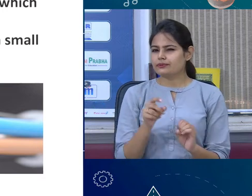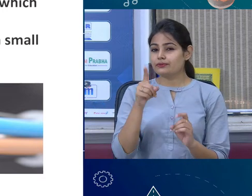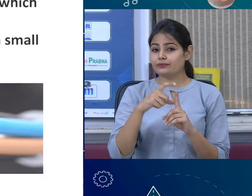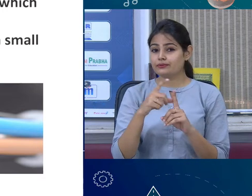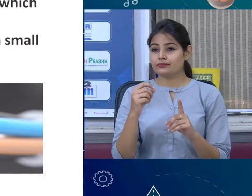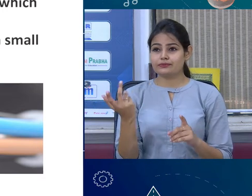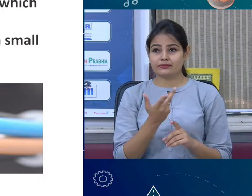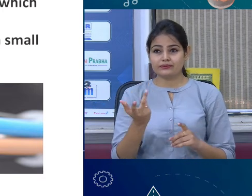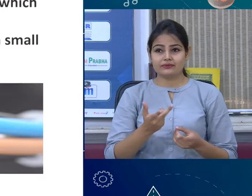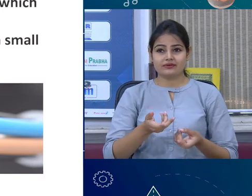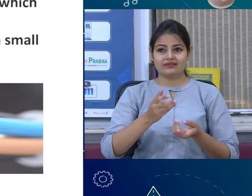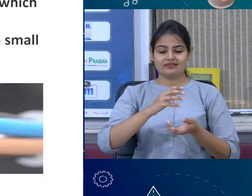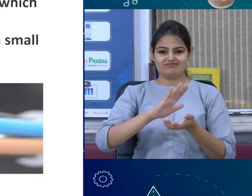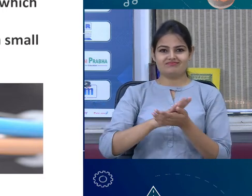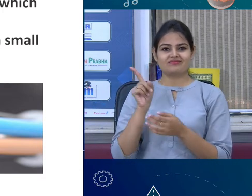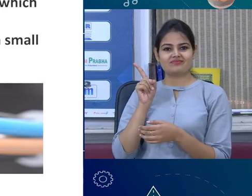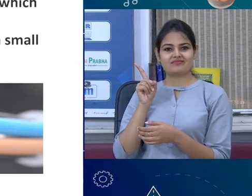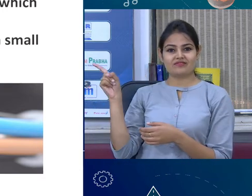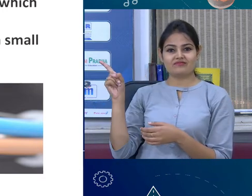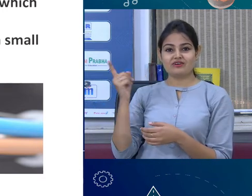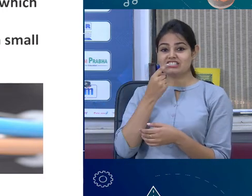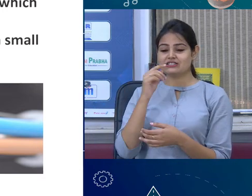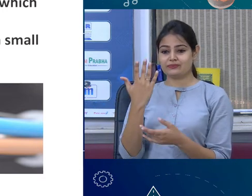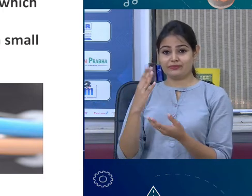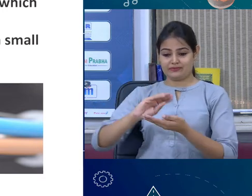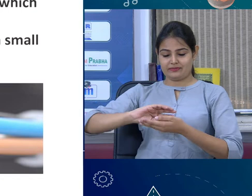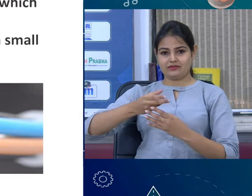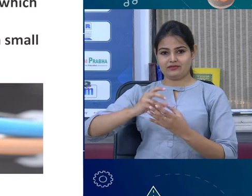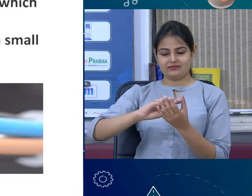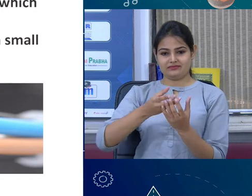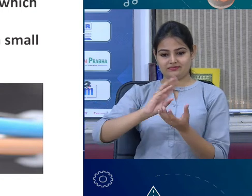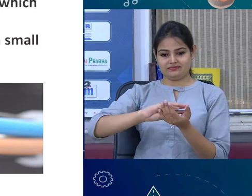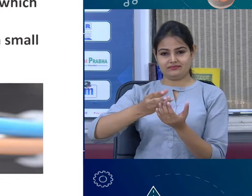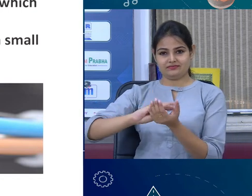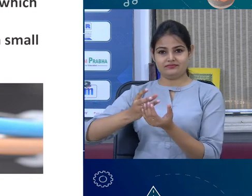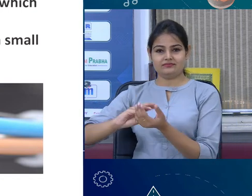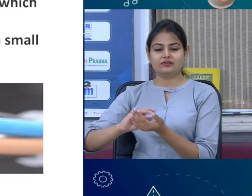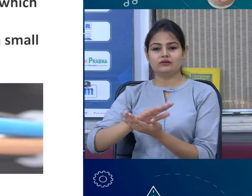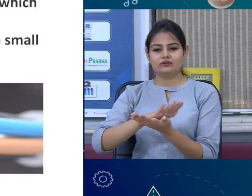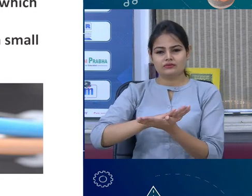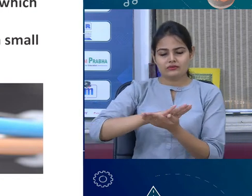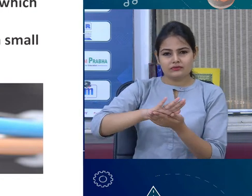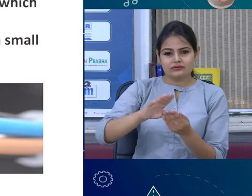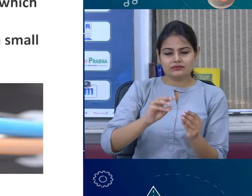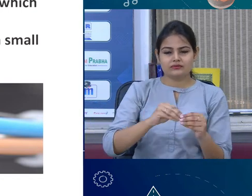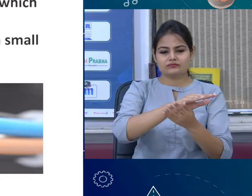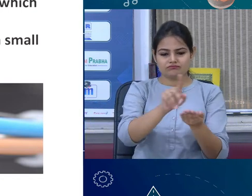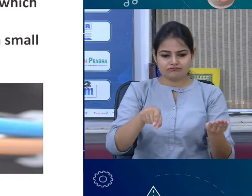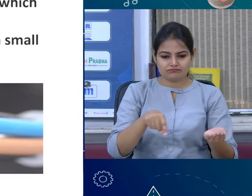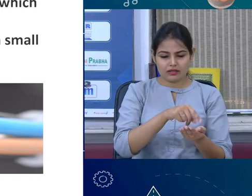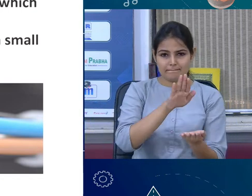शीट ऑफ पेबर में या चाथ पेबर में चिपका दे अलुमिना फॉल हो गया या आप वायर का एक टुकड़ा ले ले ले ले ताट इस और